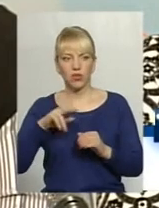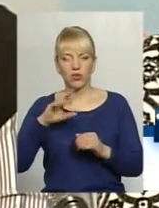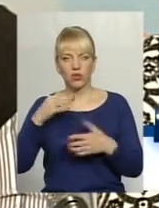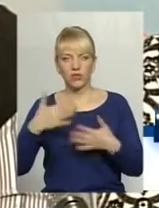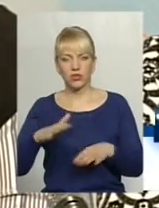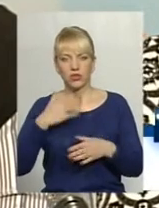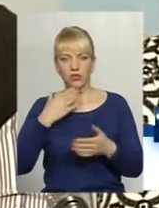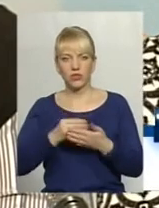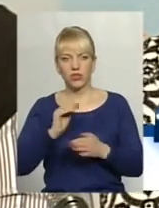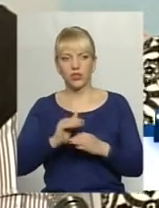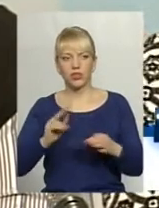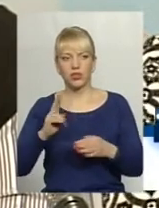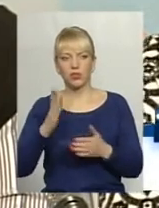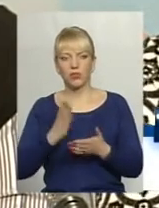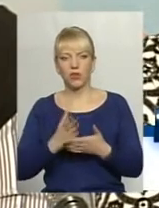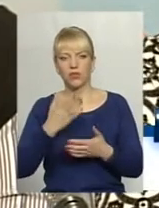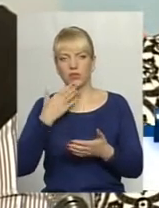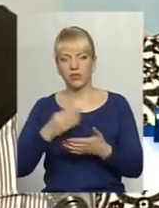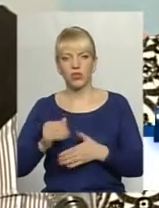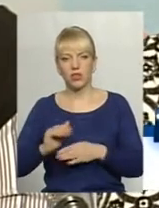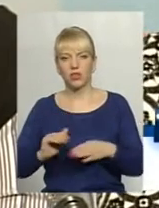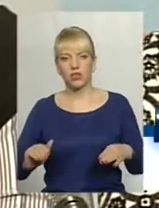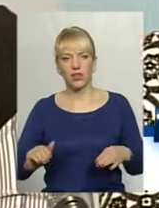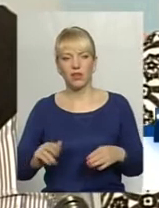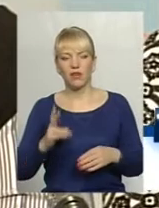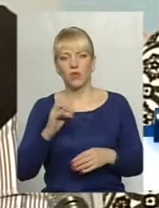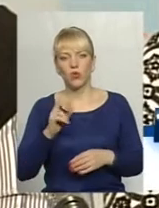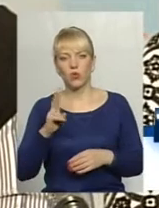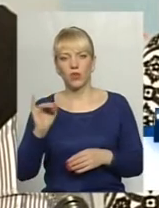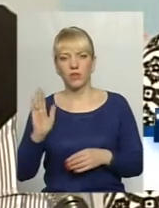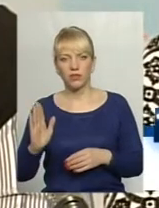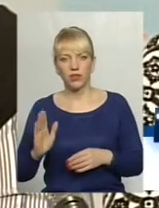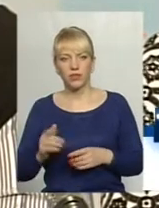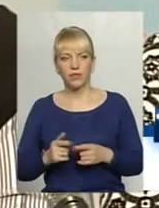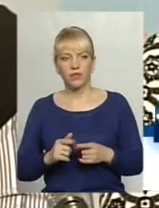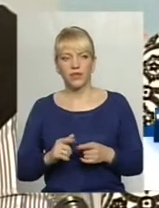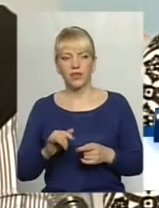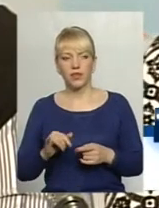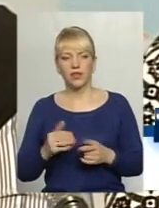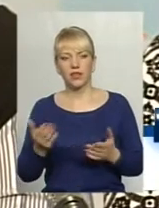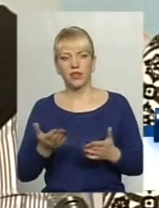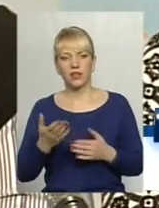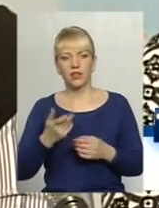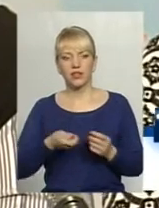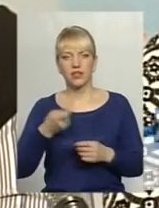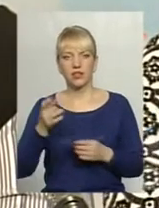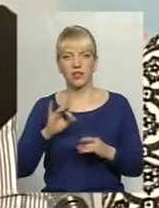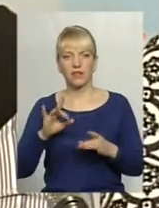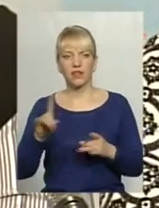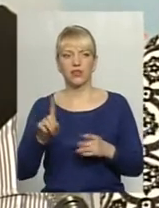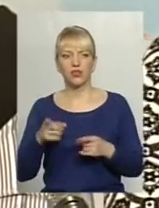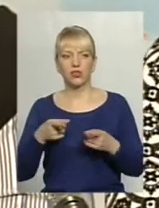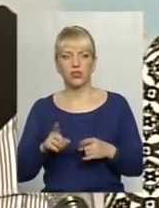вже своїх дітей, які мають своїх дітей, внуків вже для цієї жінки, яка заявляла про те, що